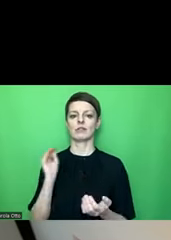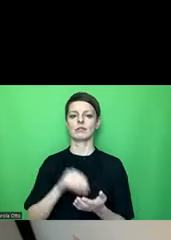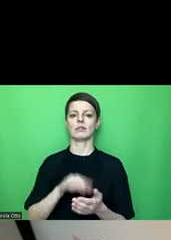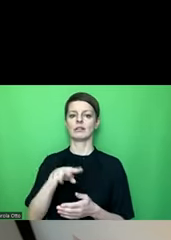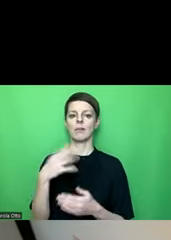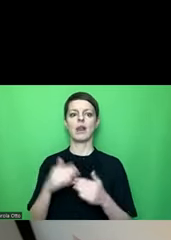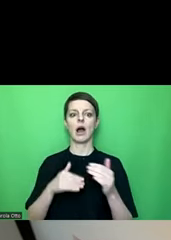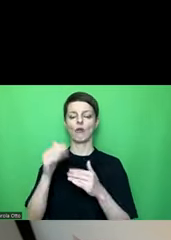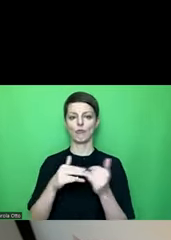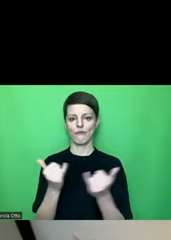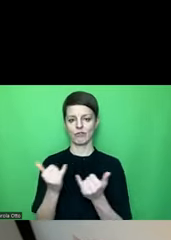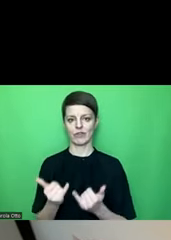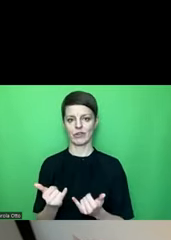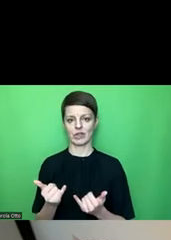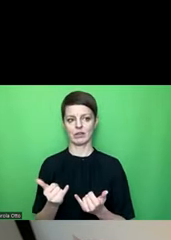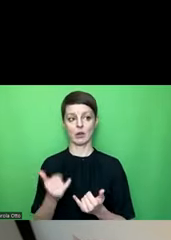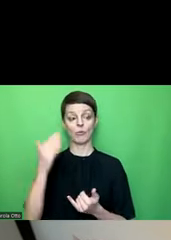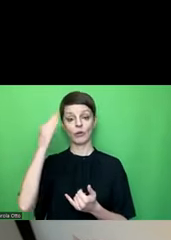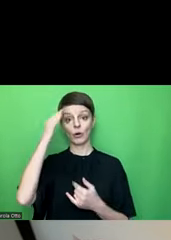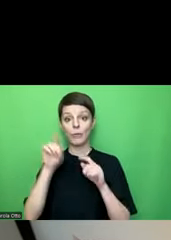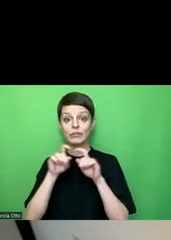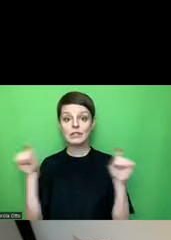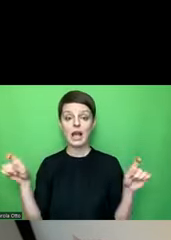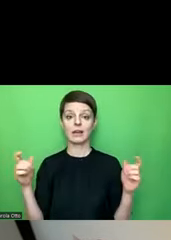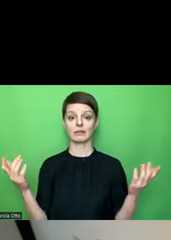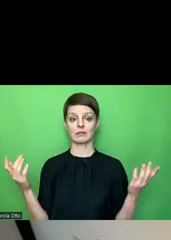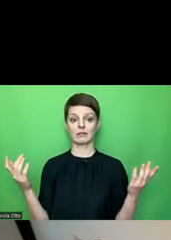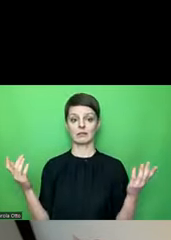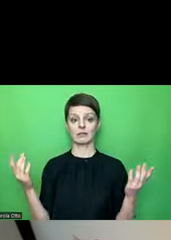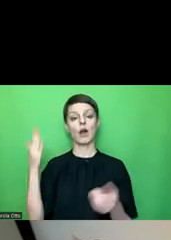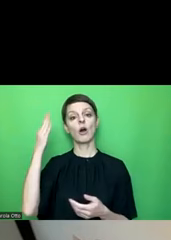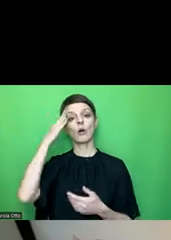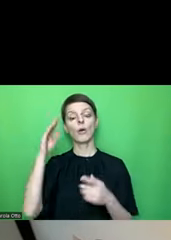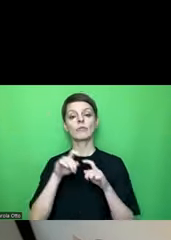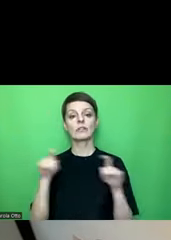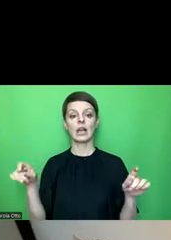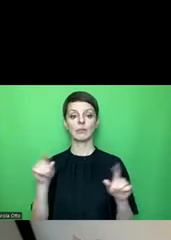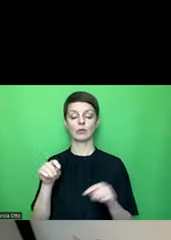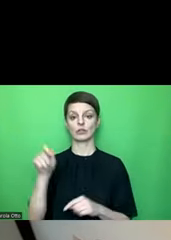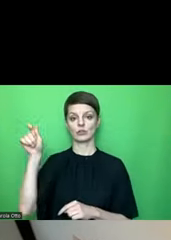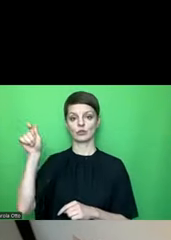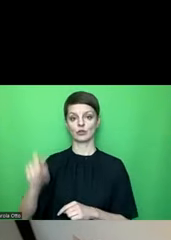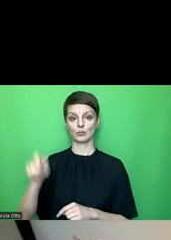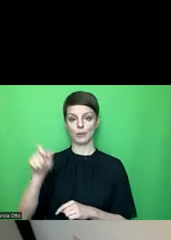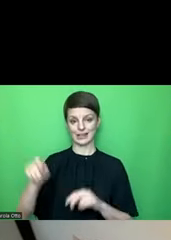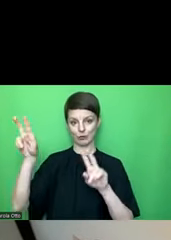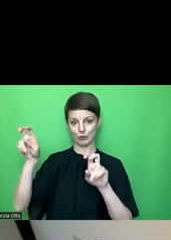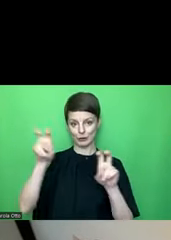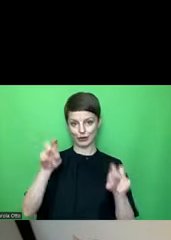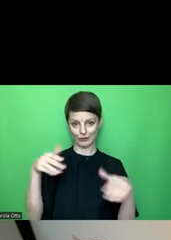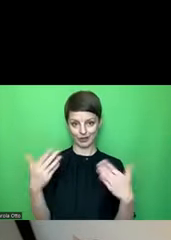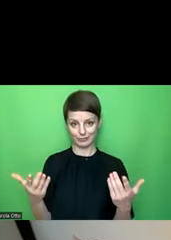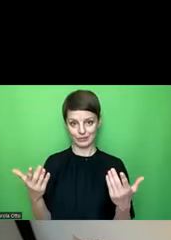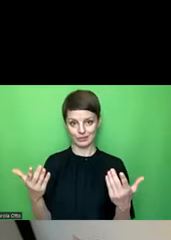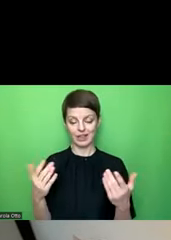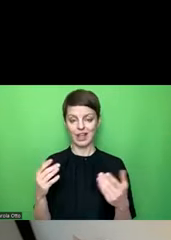aufgebaut ist. Also, ob es eine Kopfzeile gibt. Eine Kopfzeile sind Spalten Überschriften, die in der